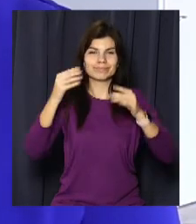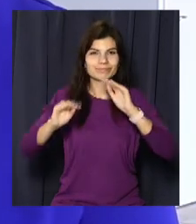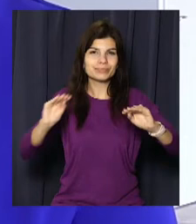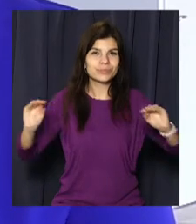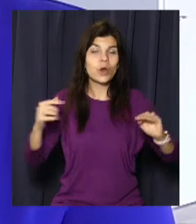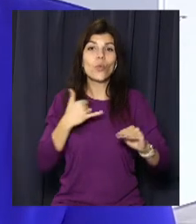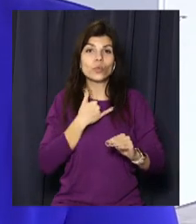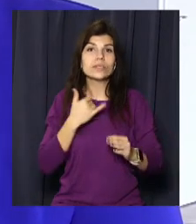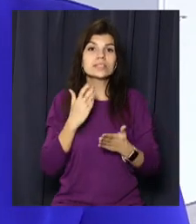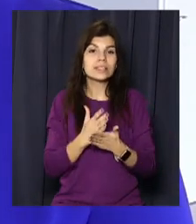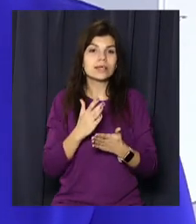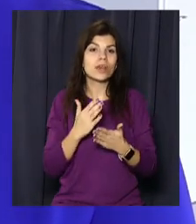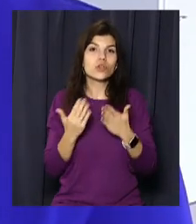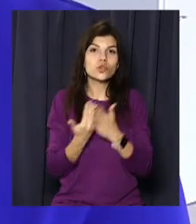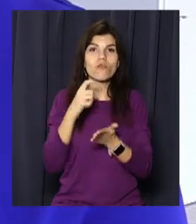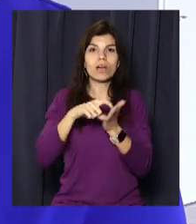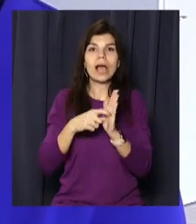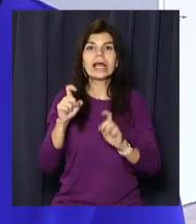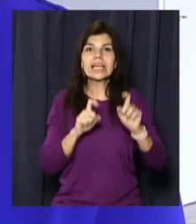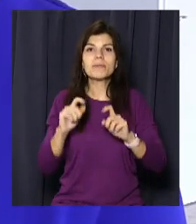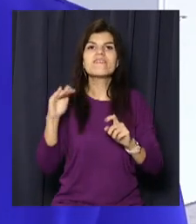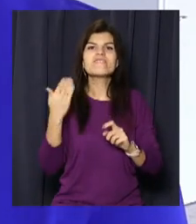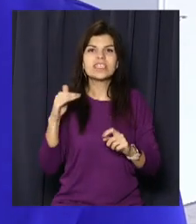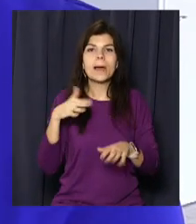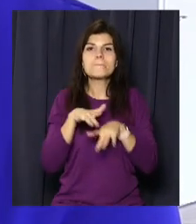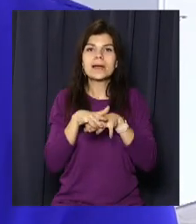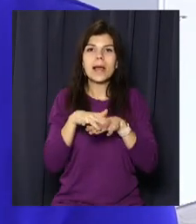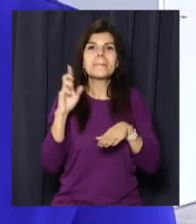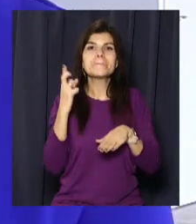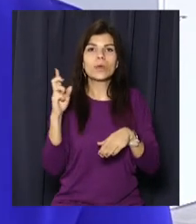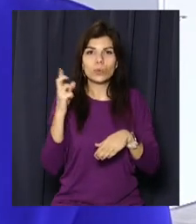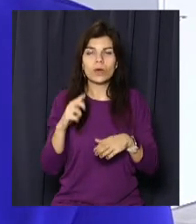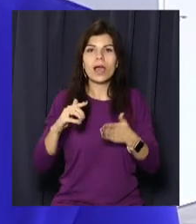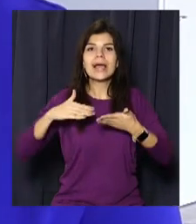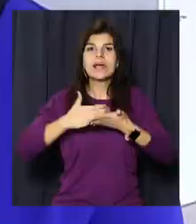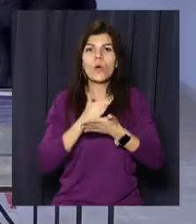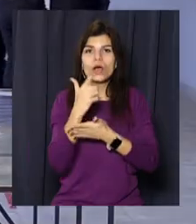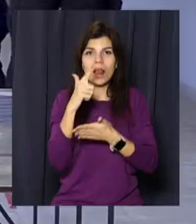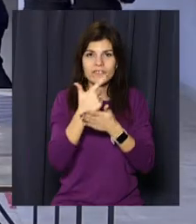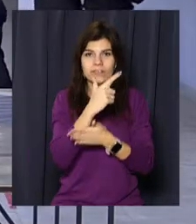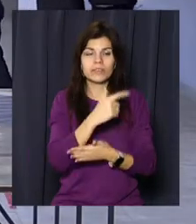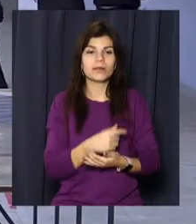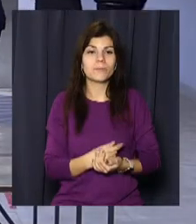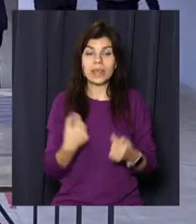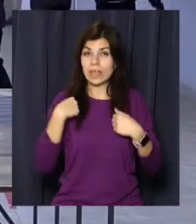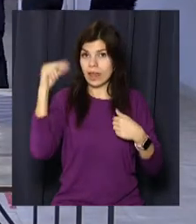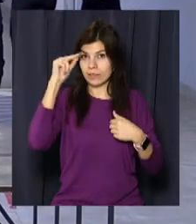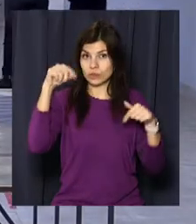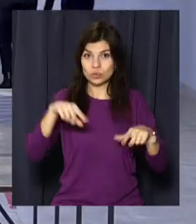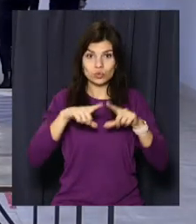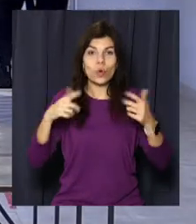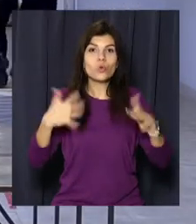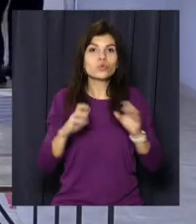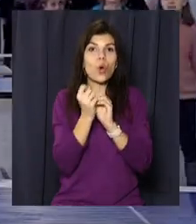новітні навчальні кабінети хімії, фізики, математики, біології, географії. Я навчаюся в цій школі вже